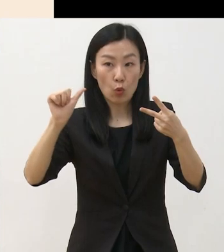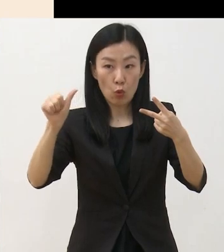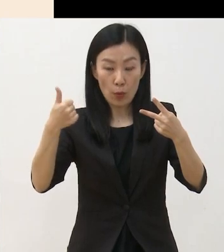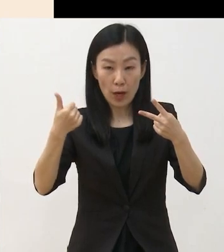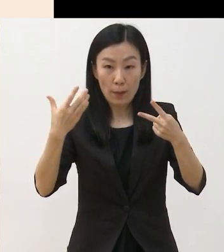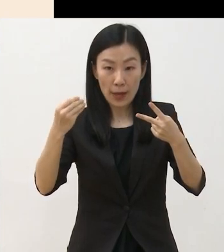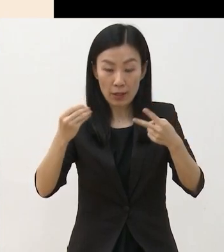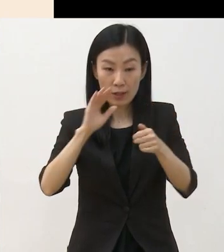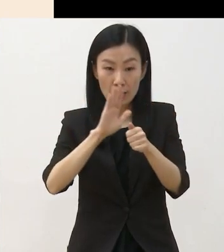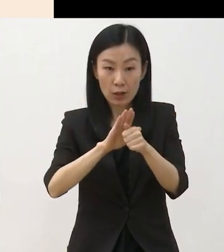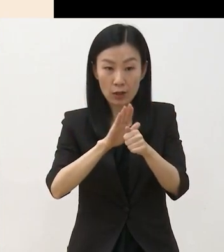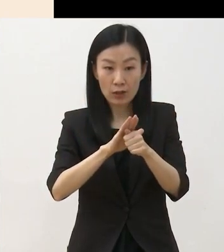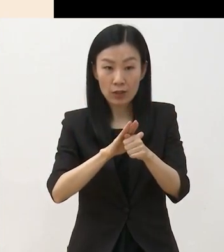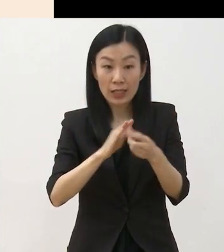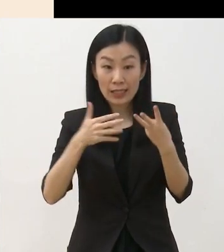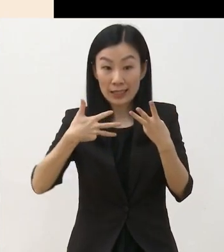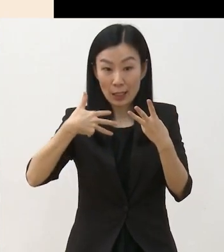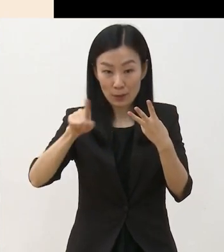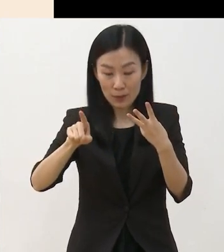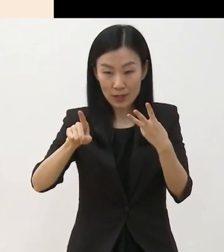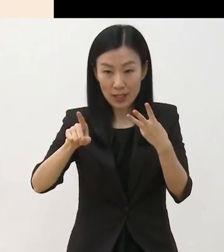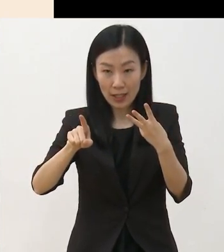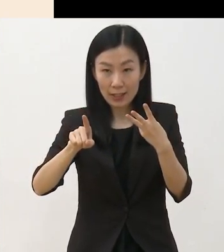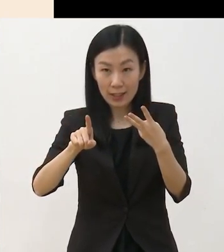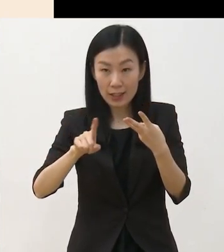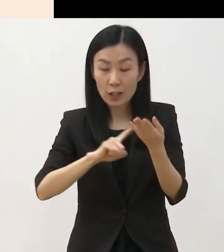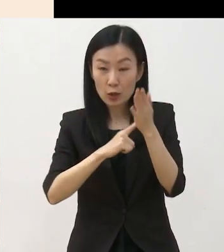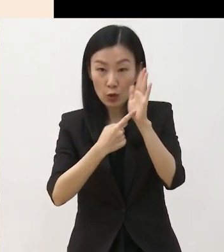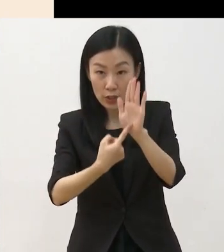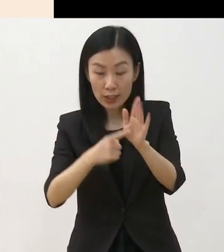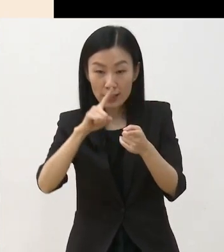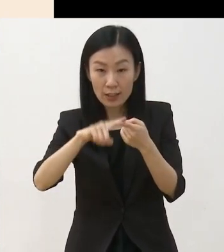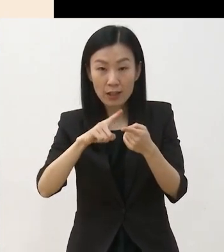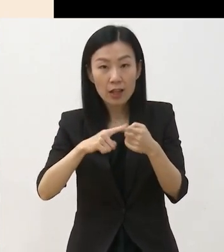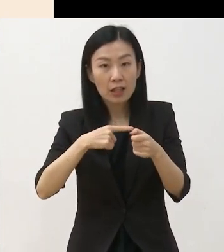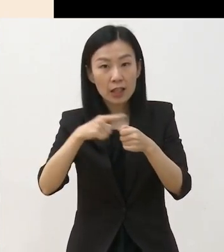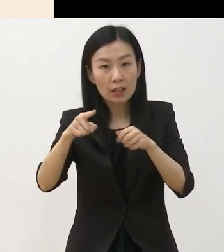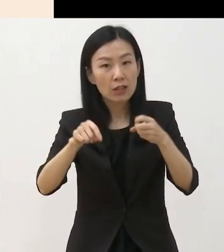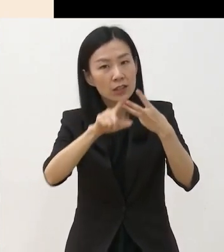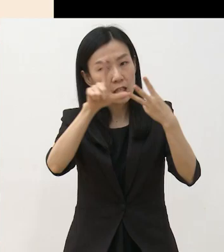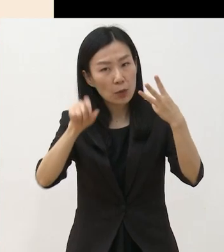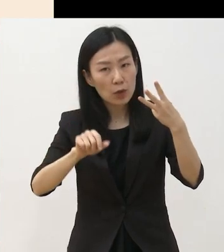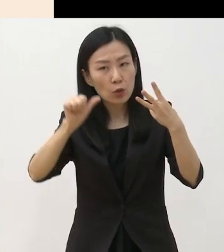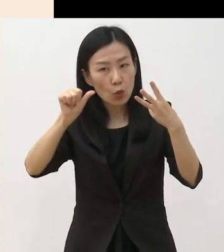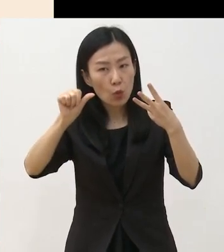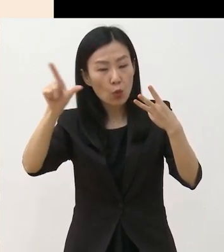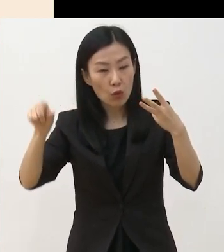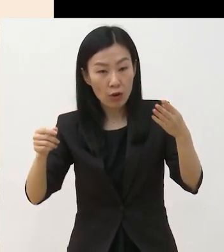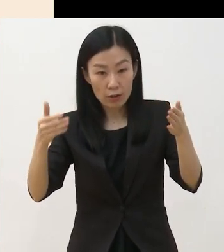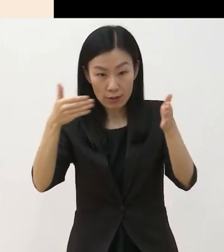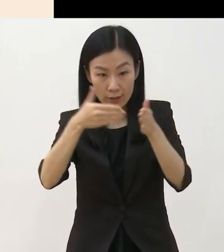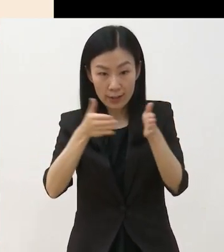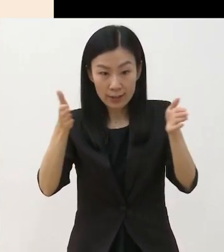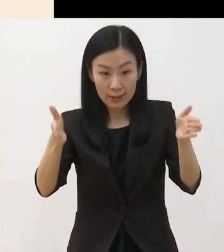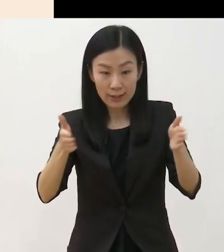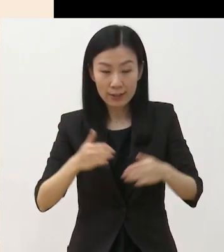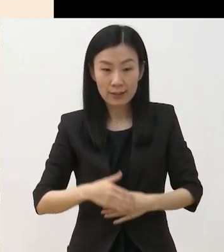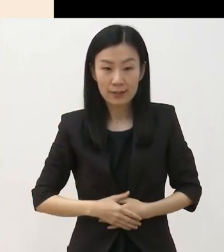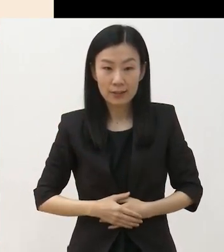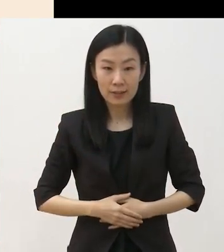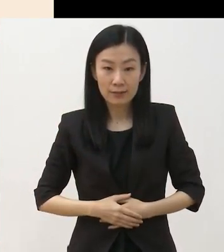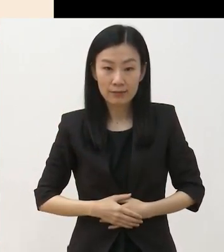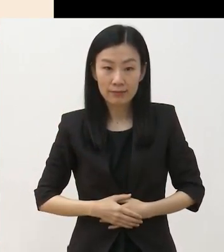3차는 쇼케이스 심의로 내년 3월부터 5월 중 추진하고 무용과 전통예술